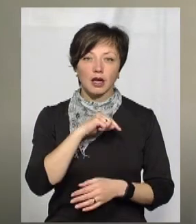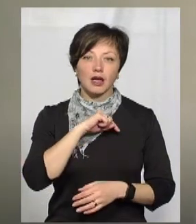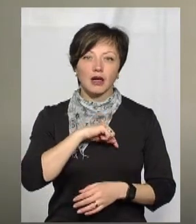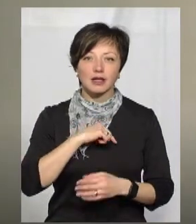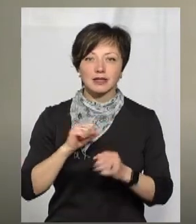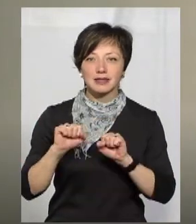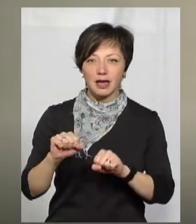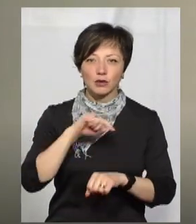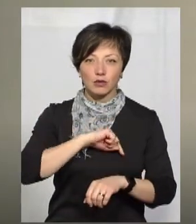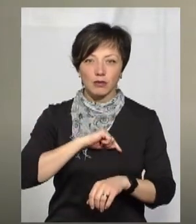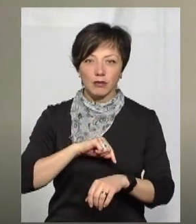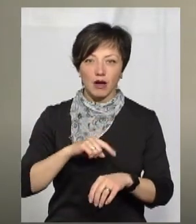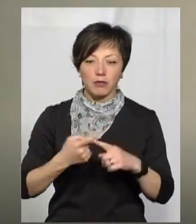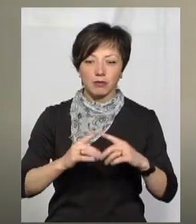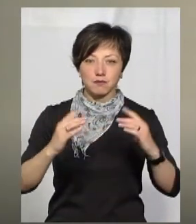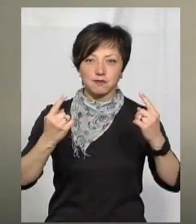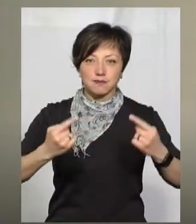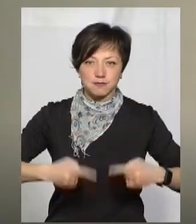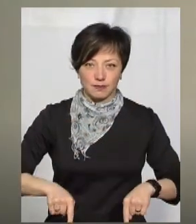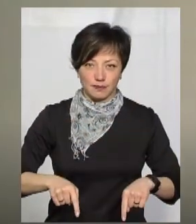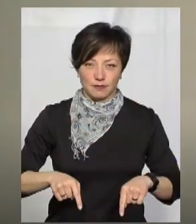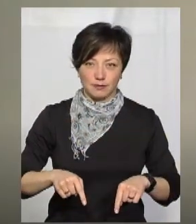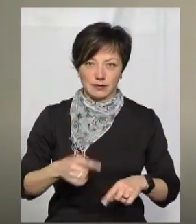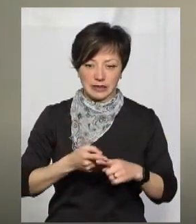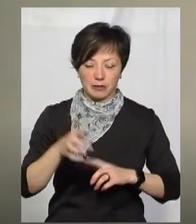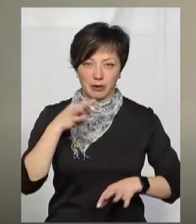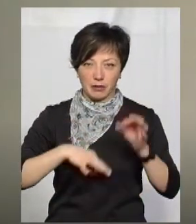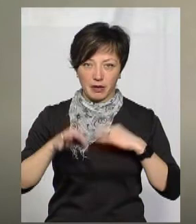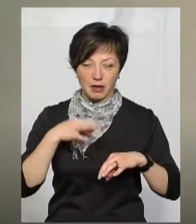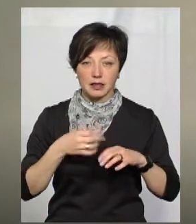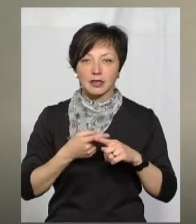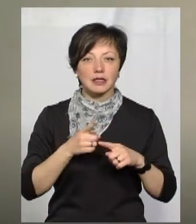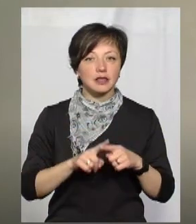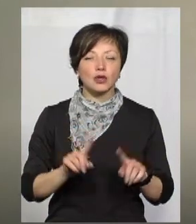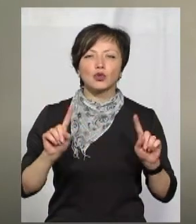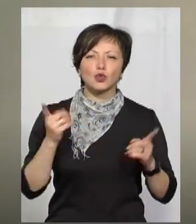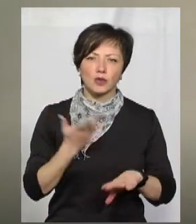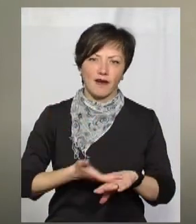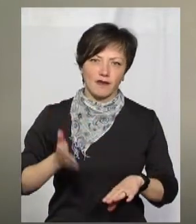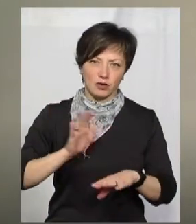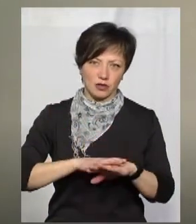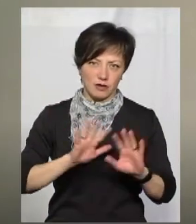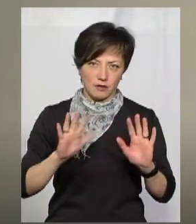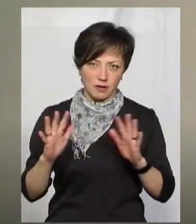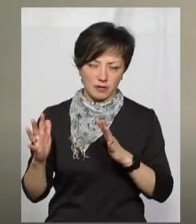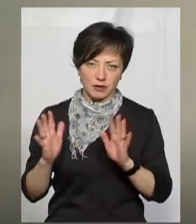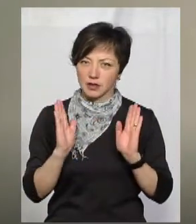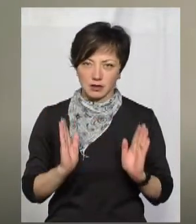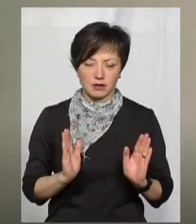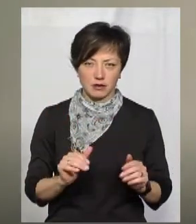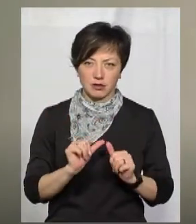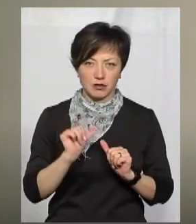систему. Я звертаю увагу, пригнічують імунну систему. Це для вкрай важких, для критичних хворих такі